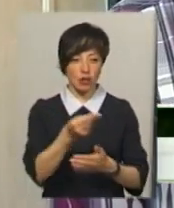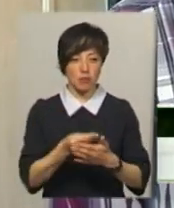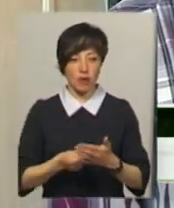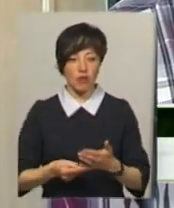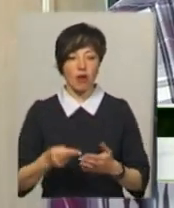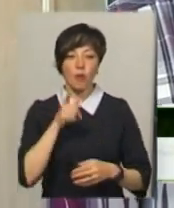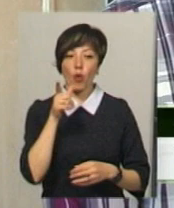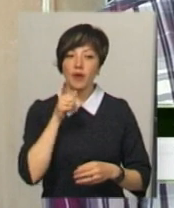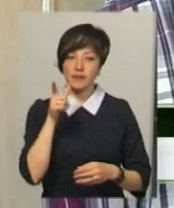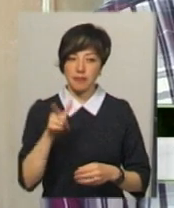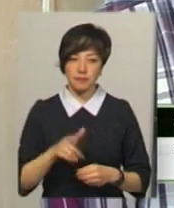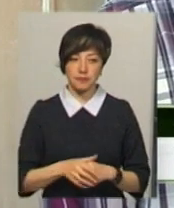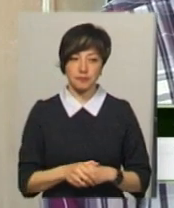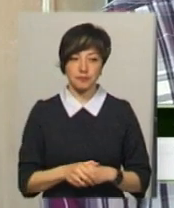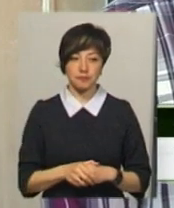карандашом.